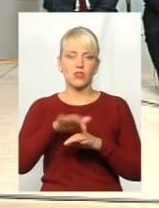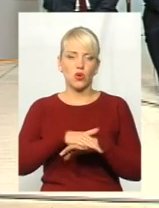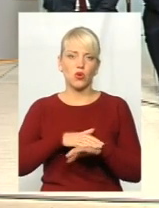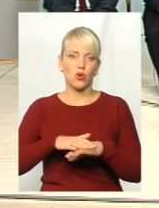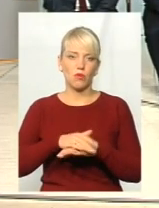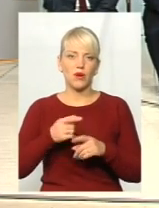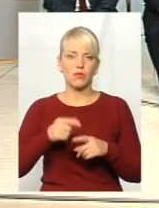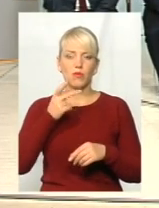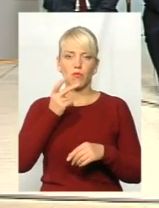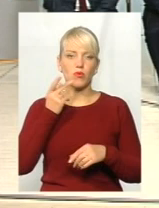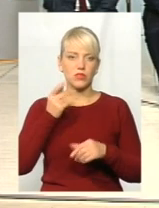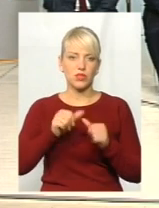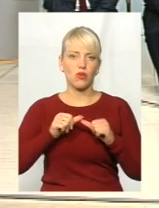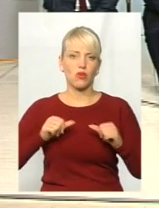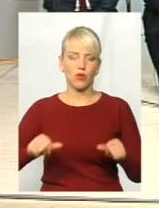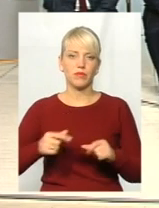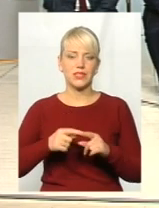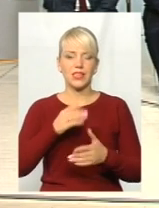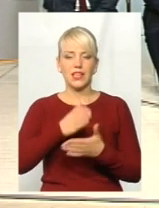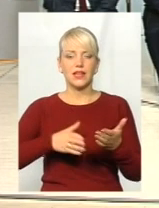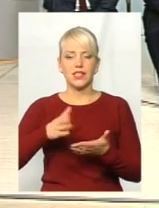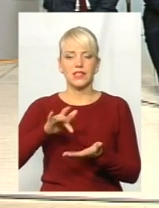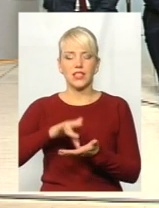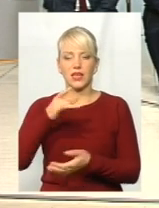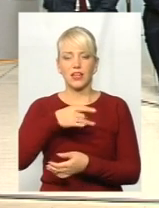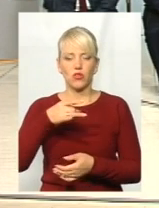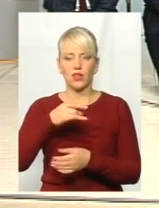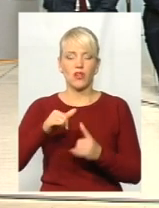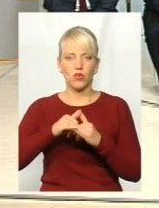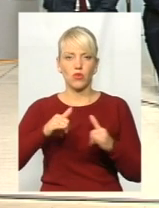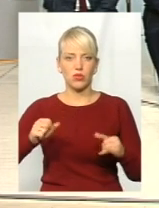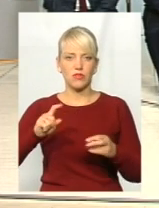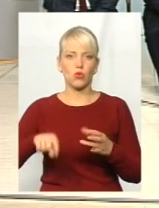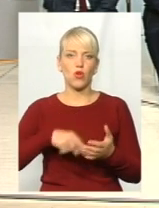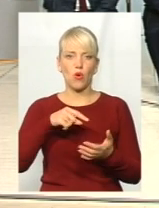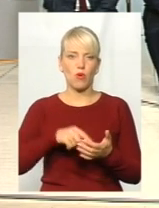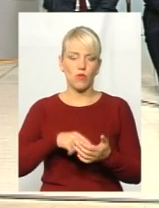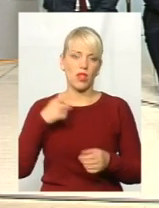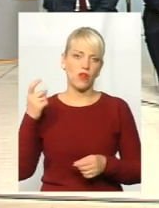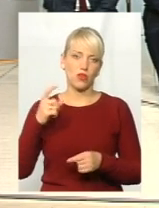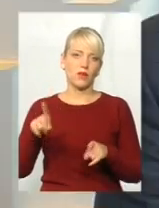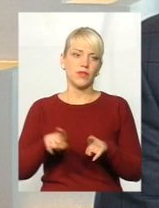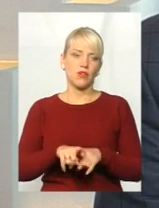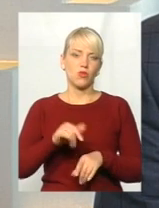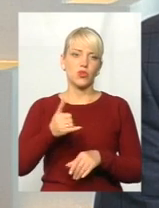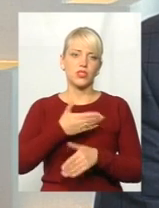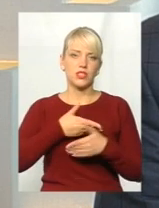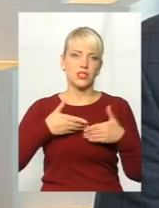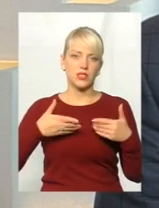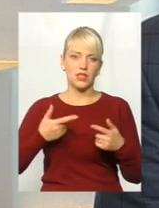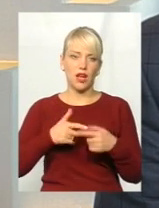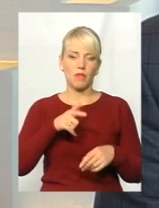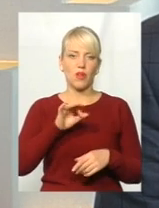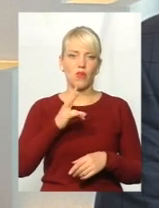комісії обласної ради з питань децентралізації, регіонального розвитку та комунальної власності. А також із нами сьогодні Іван Ярославович